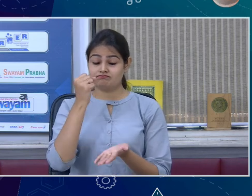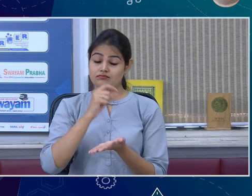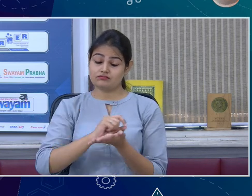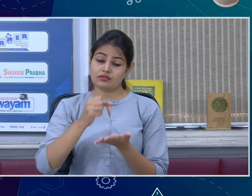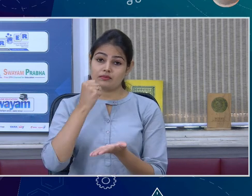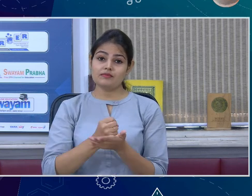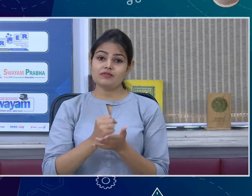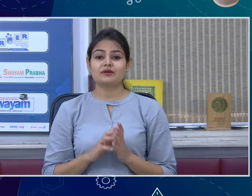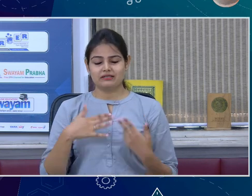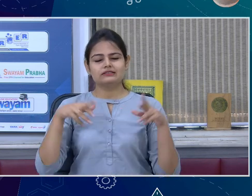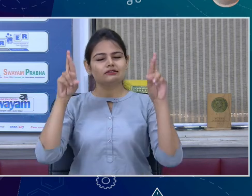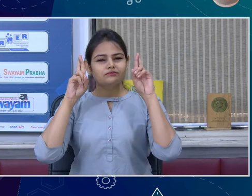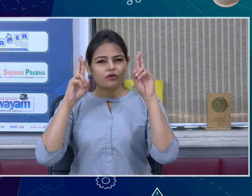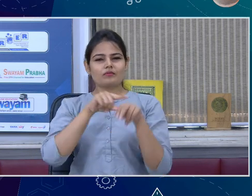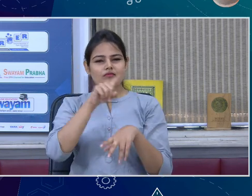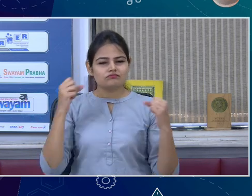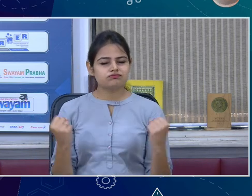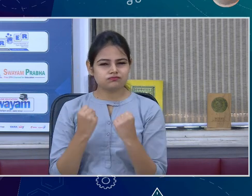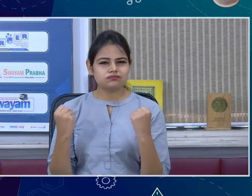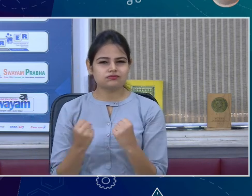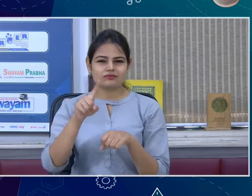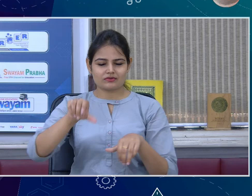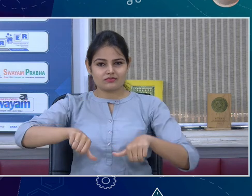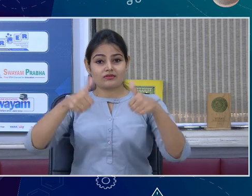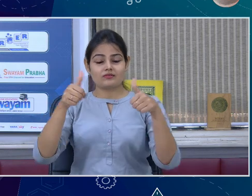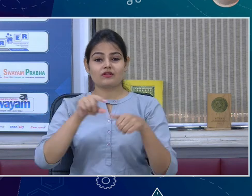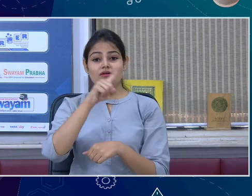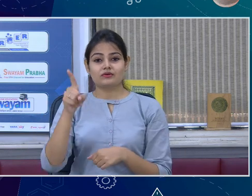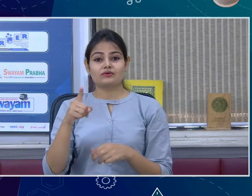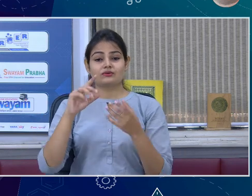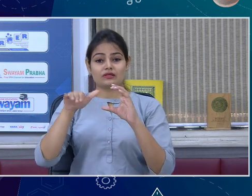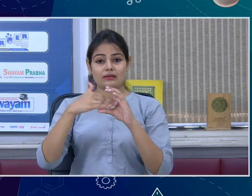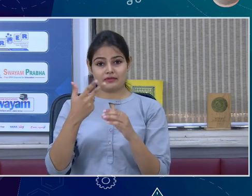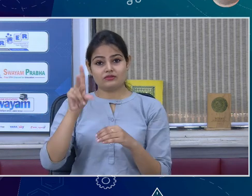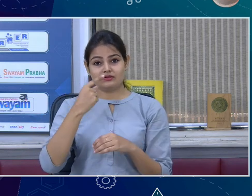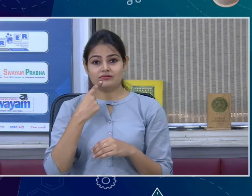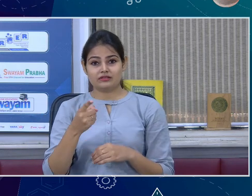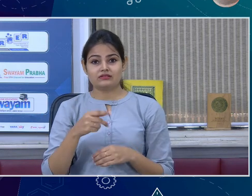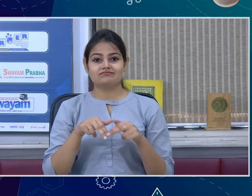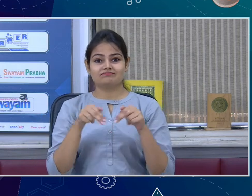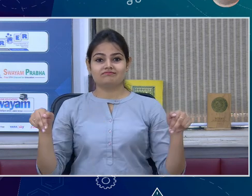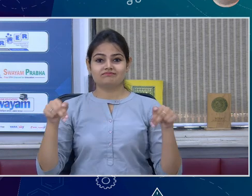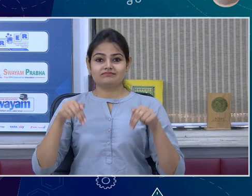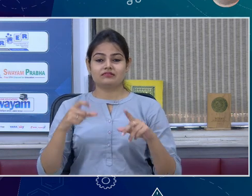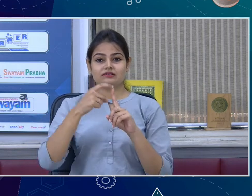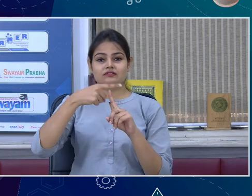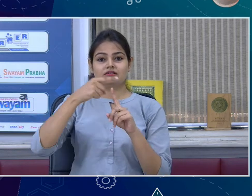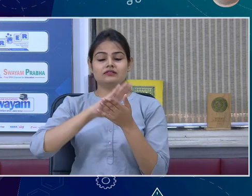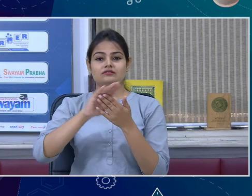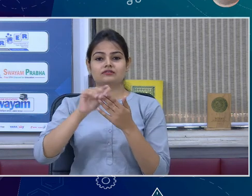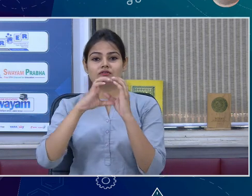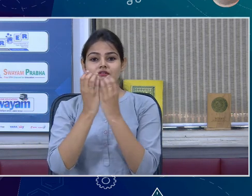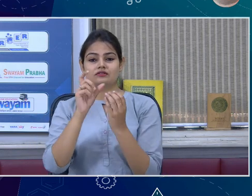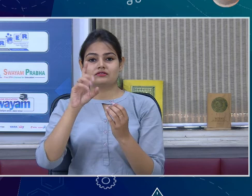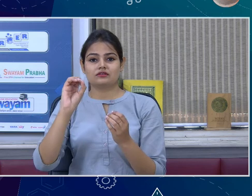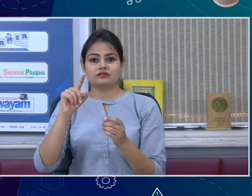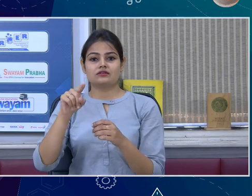लगता है कोशिश हैं ही कामयाब होती है आपको इमेल आइडी बताया गया एक बार फिर से नोट कर सकते है dth.class10th at the rate of ciet.nic